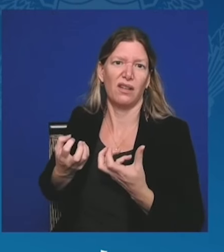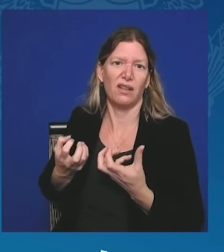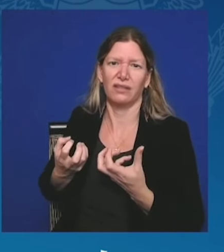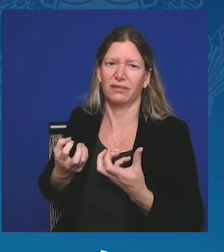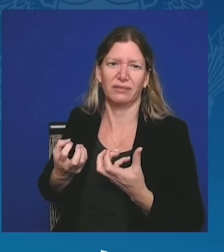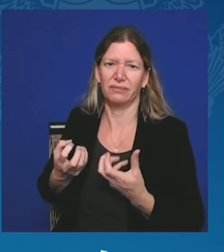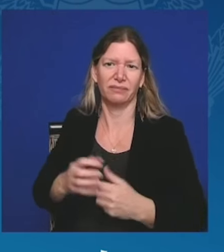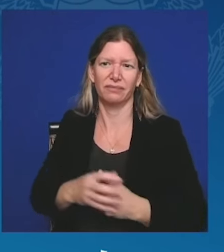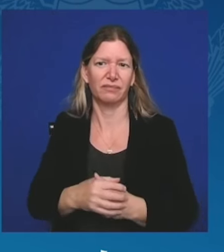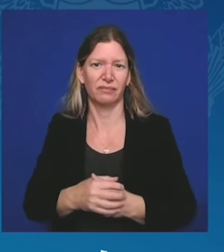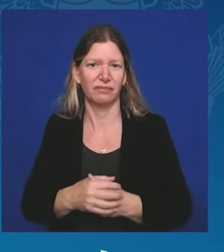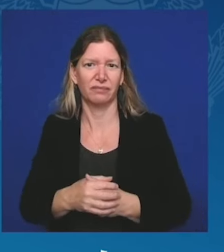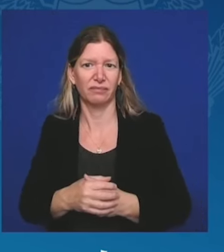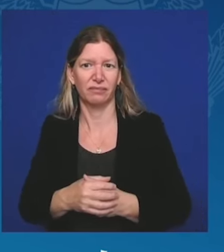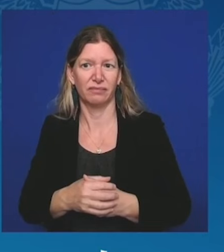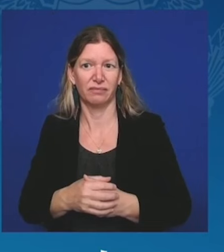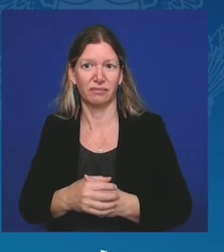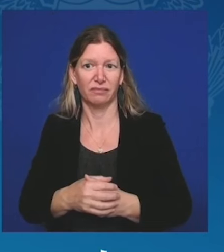innymi krajami.